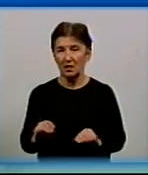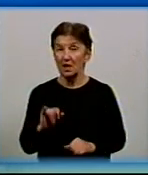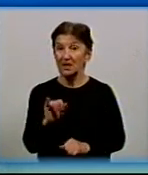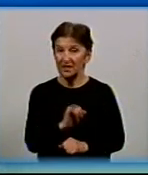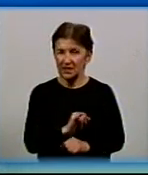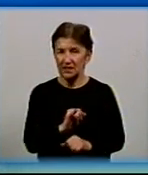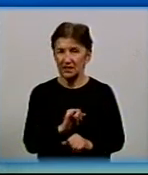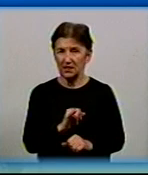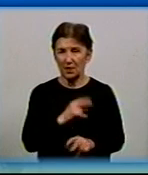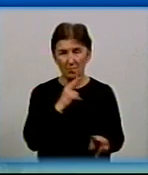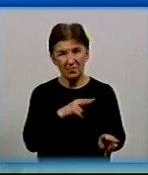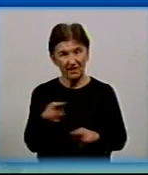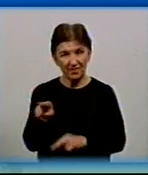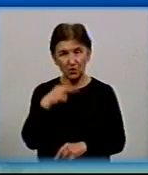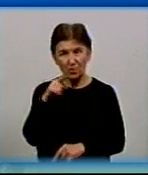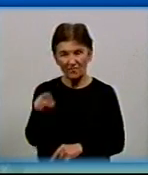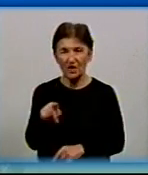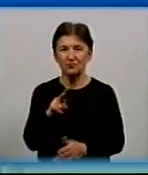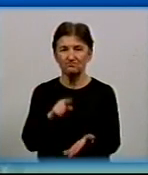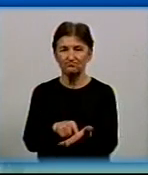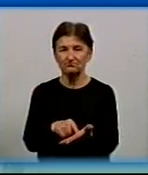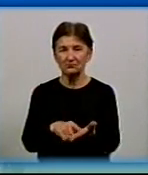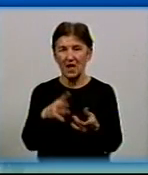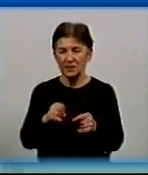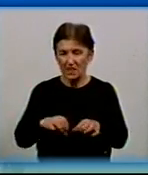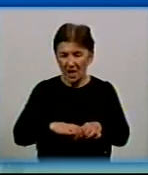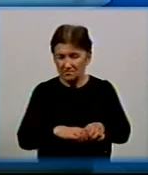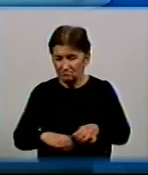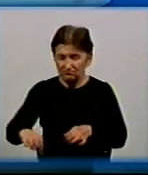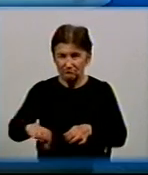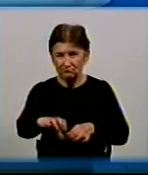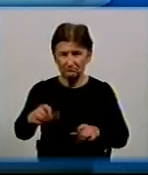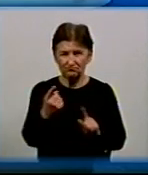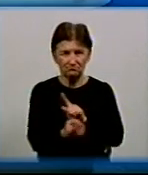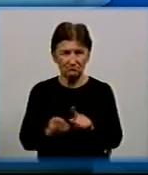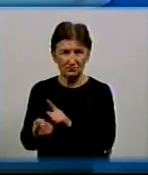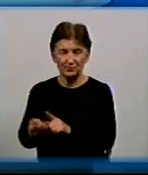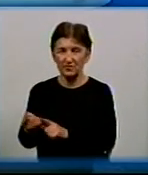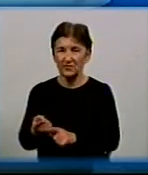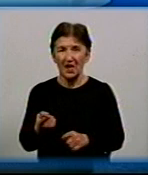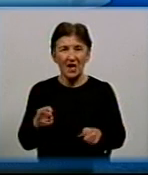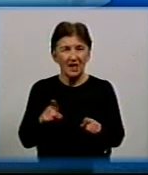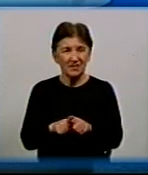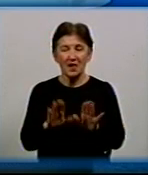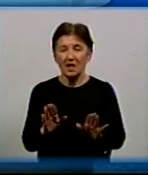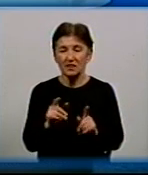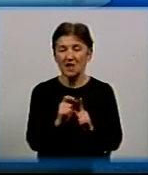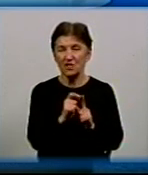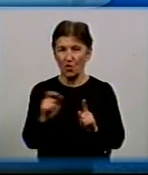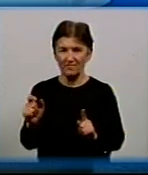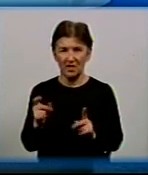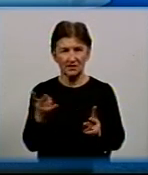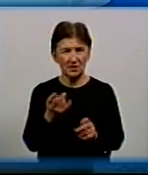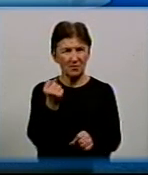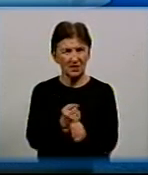перевернути увагу до мережі. То це велика робота, яка потребує не тільки так на словах сказати, а розробити